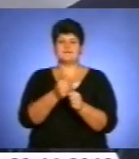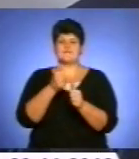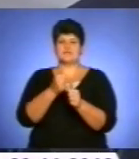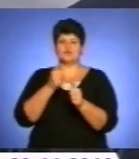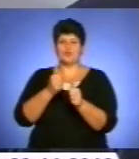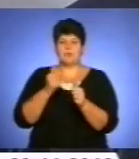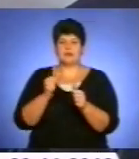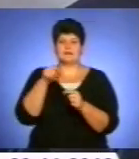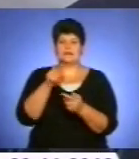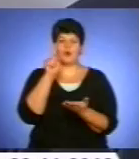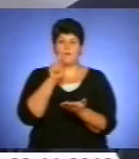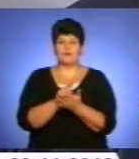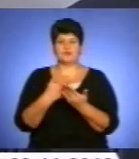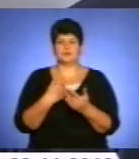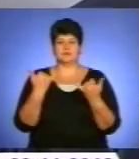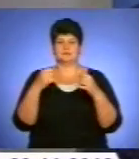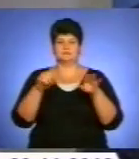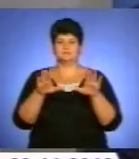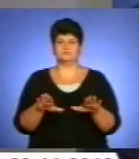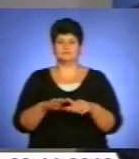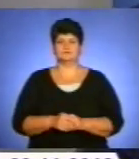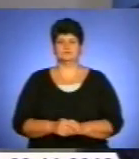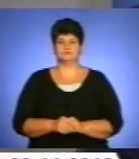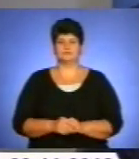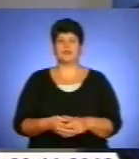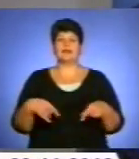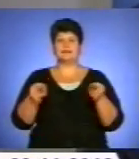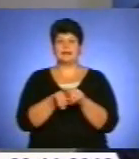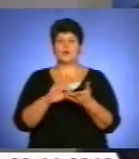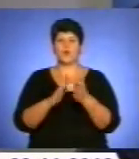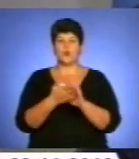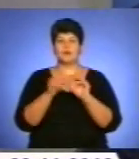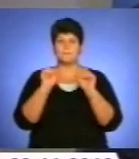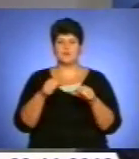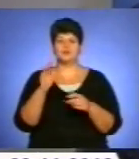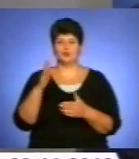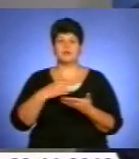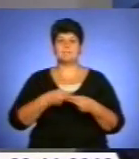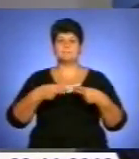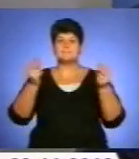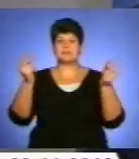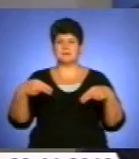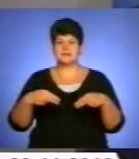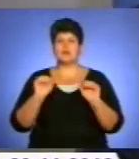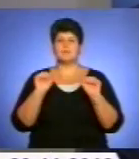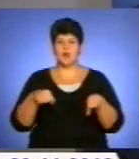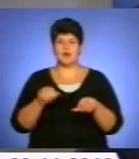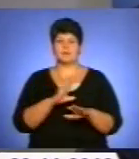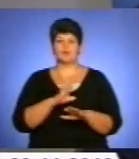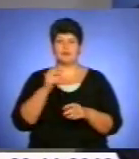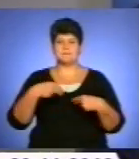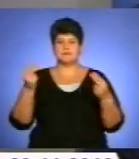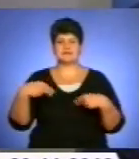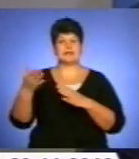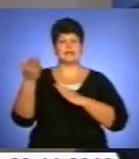від тих обов'язків, які ми узгодимо. Так, угода про асоціацію може бути підписана, і вона могла би бути підписана вже давно.